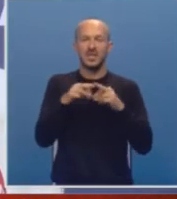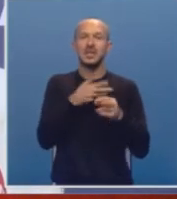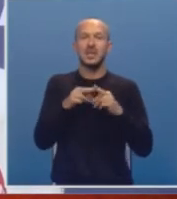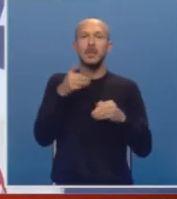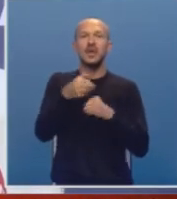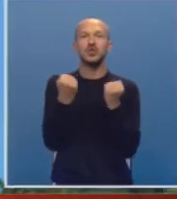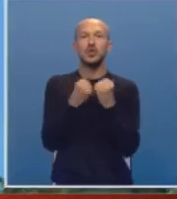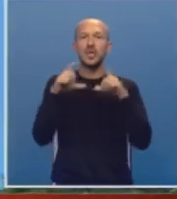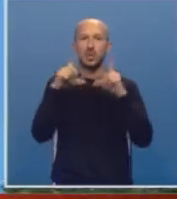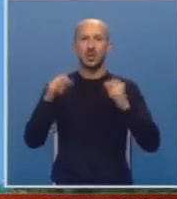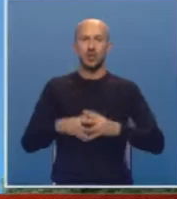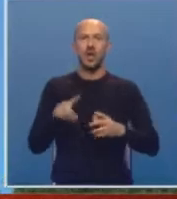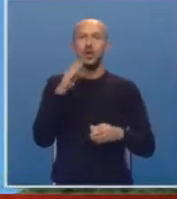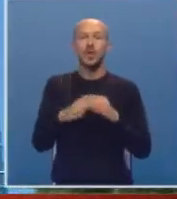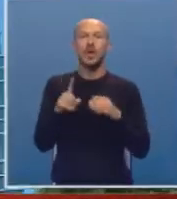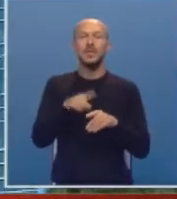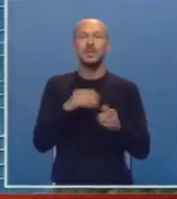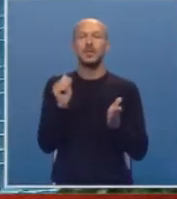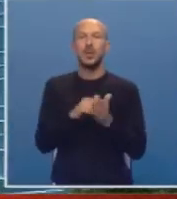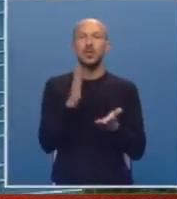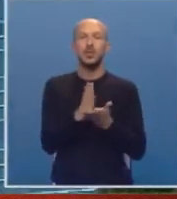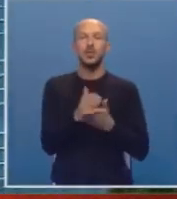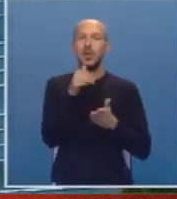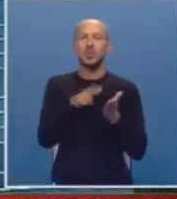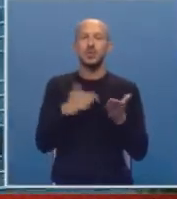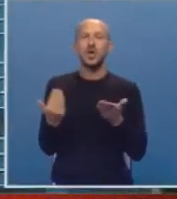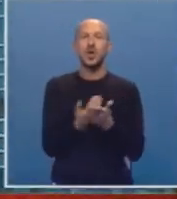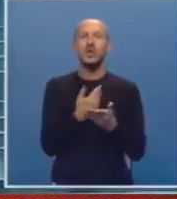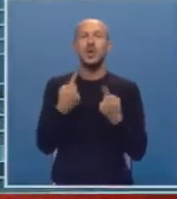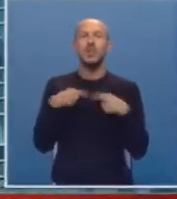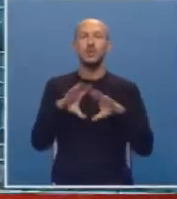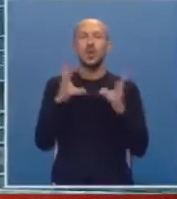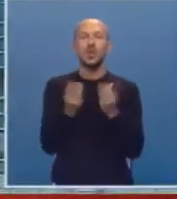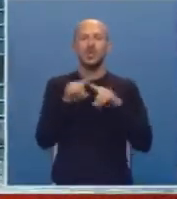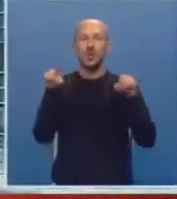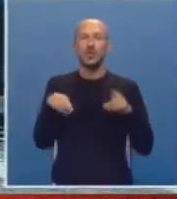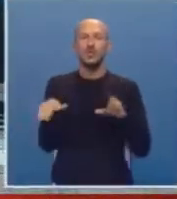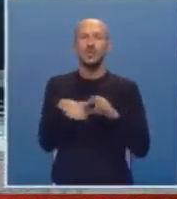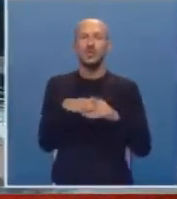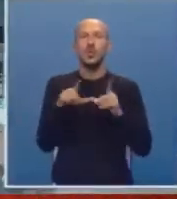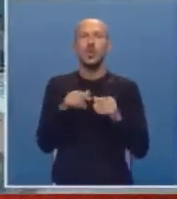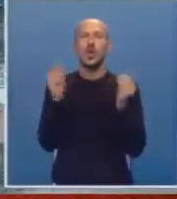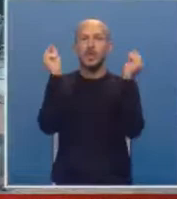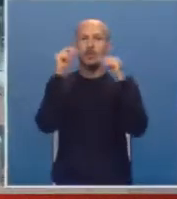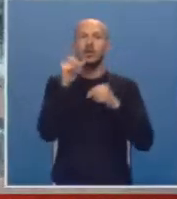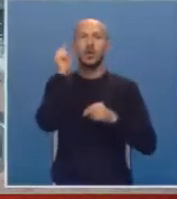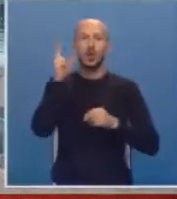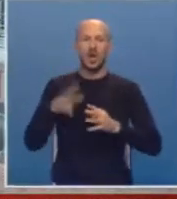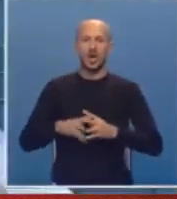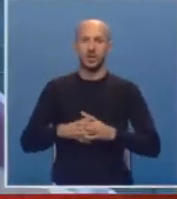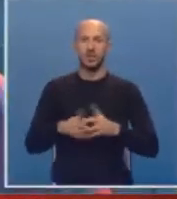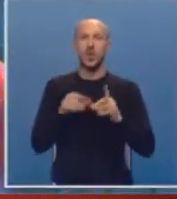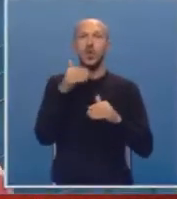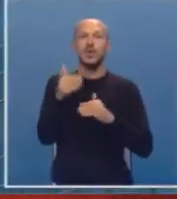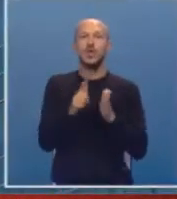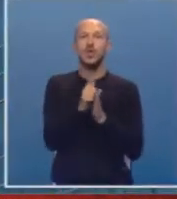prečkolske ustanove. Do kraja mjeseca trebalo bi da bude potpisan novi posebni kolektivni ugovor za zaposlene u obrazovanju i kulturi. U